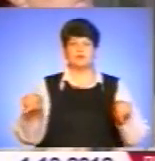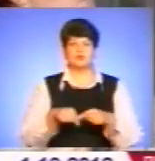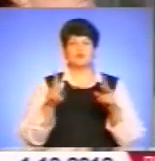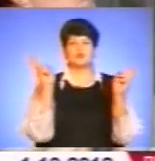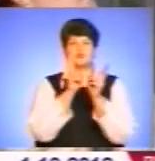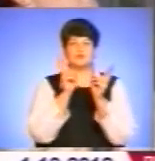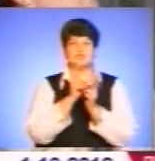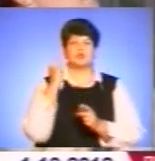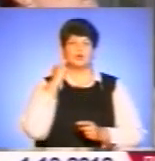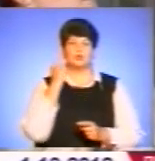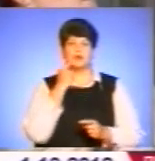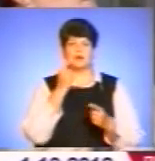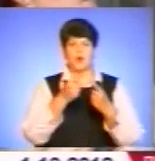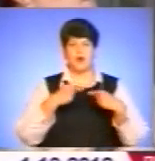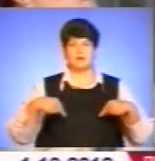організовується.